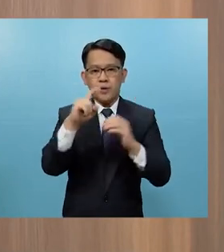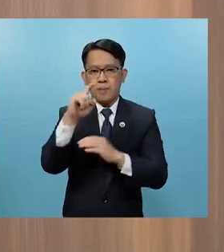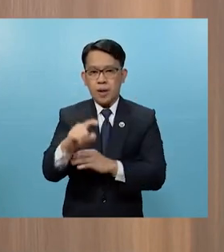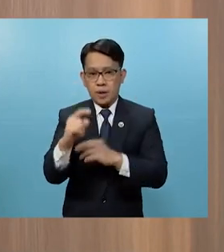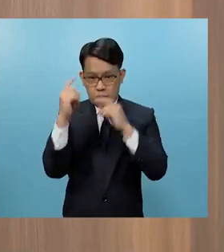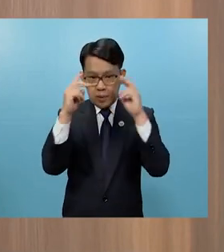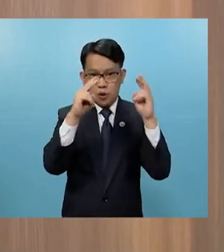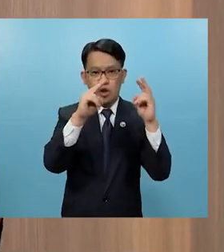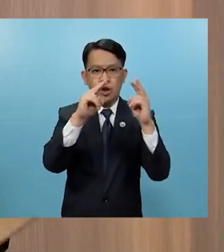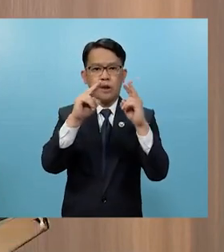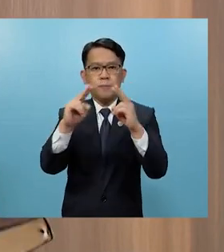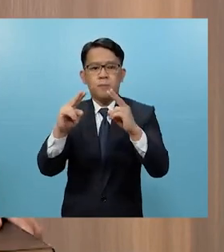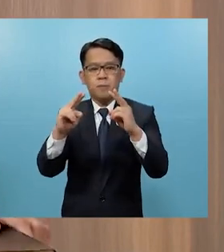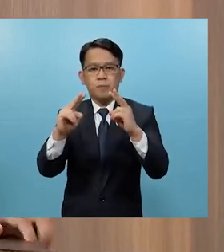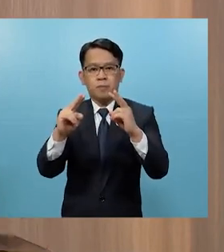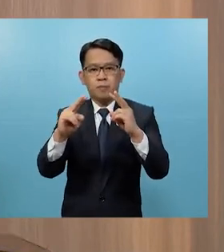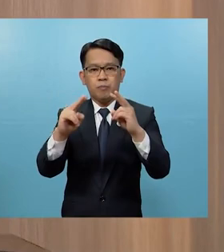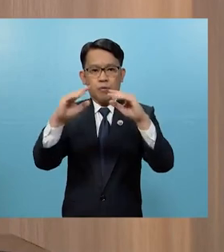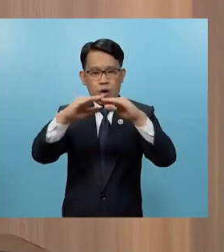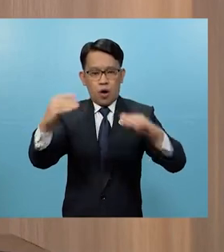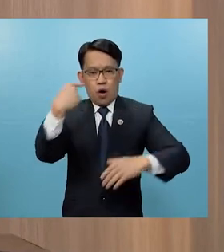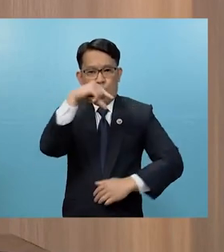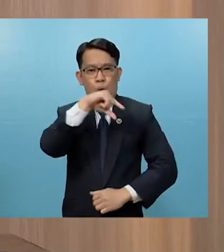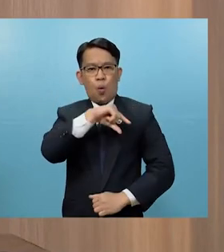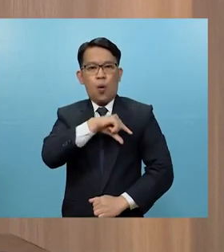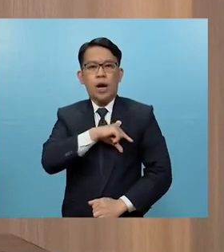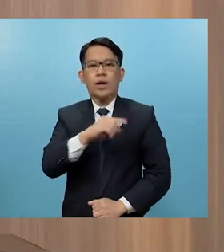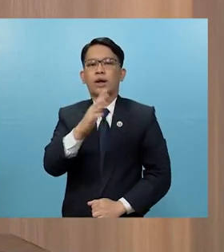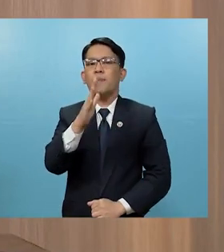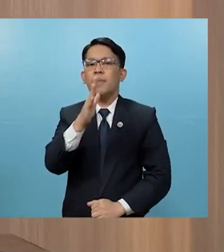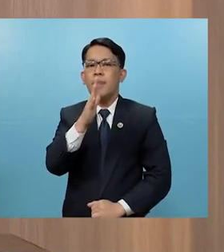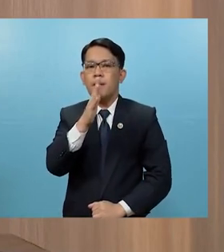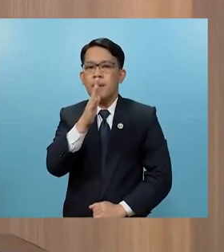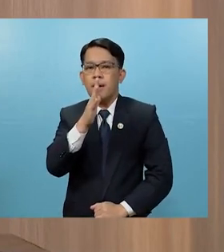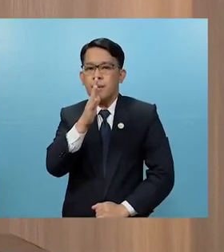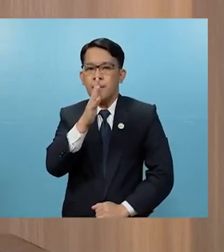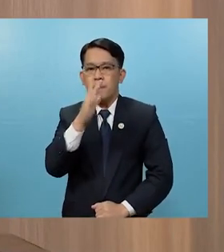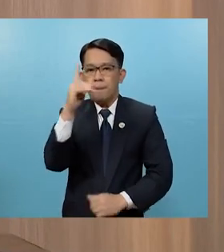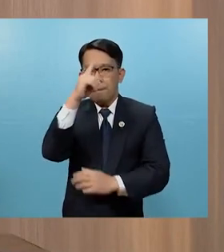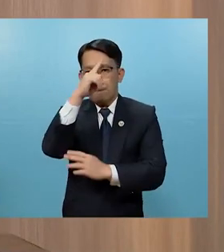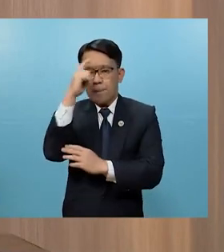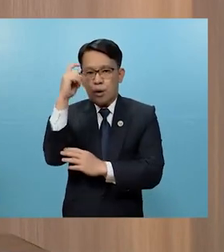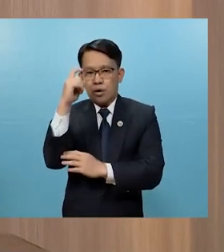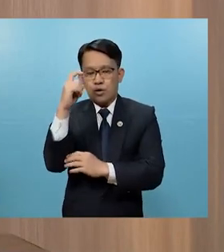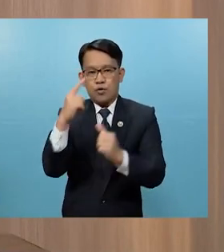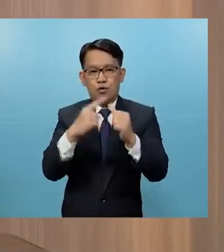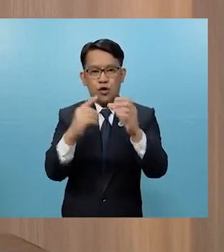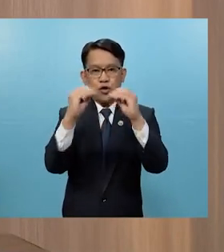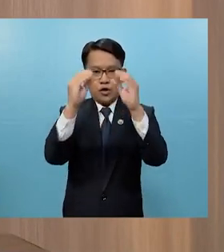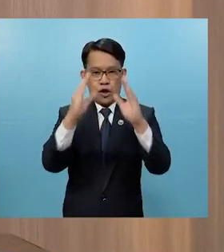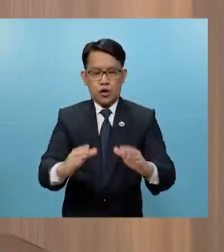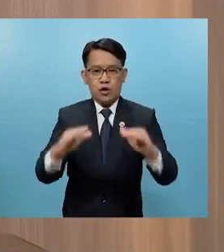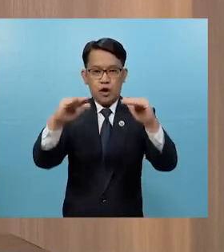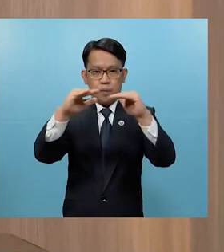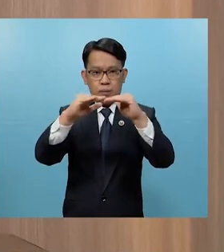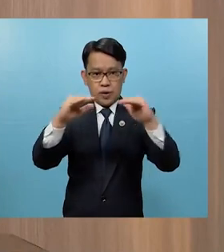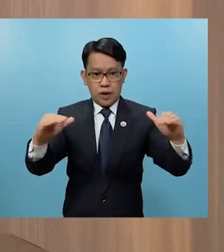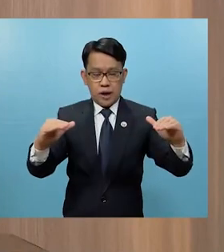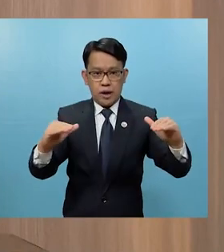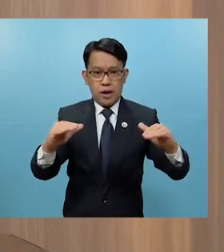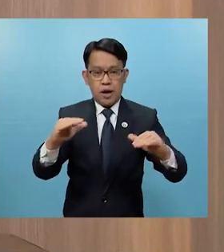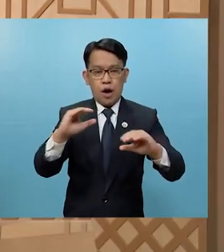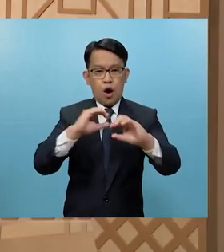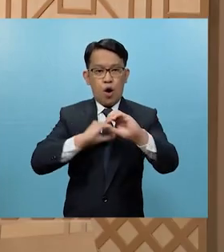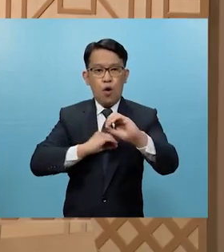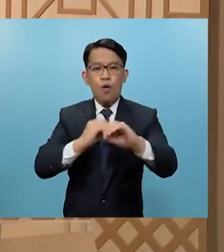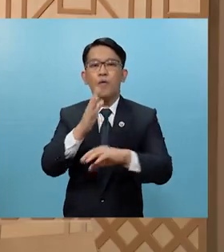na makita ng mga anak na katangian ng kanilang ina Yayamang ang unang guro ng anak ay ang kanyang